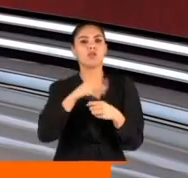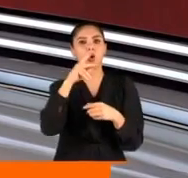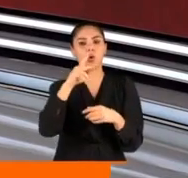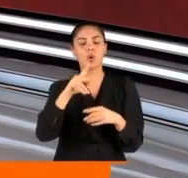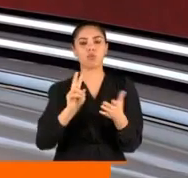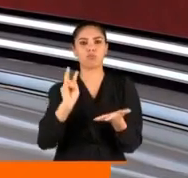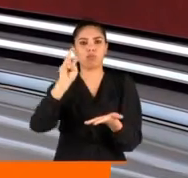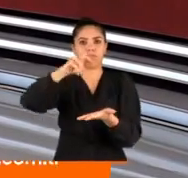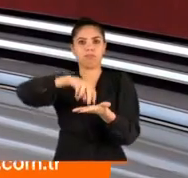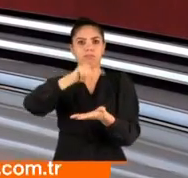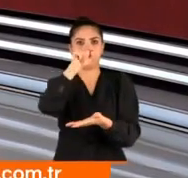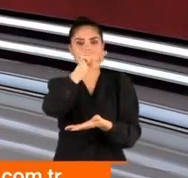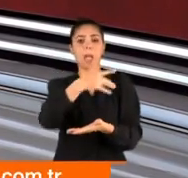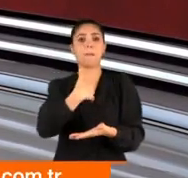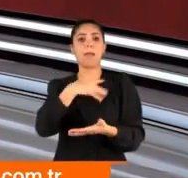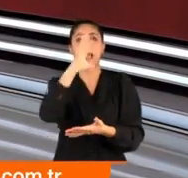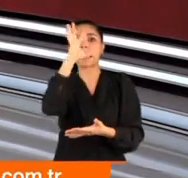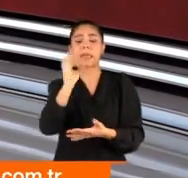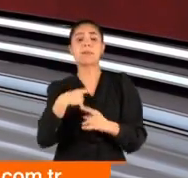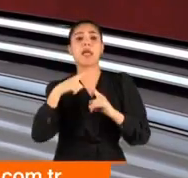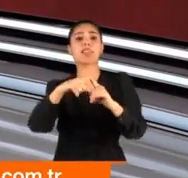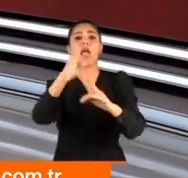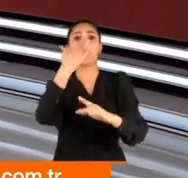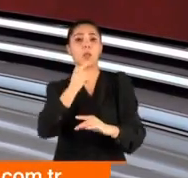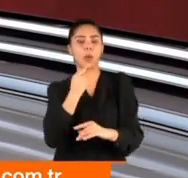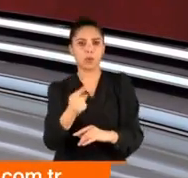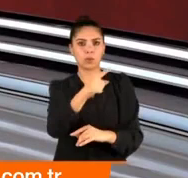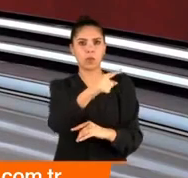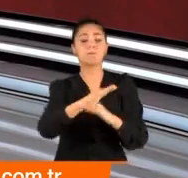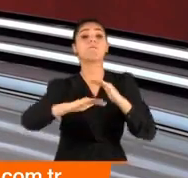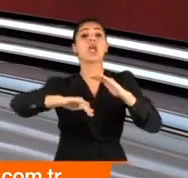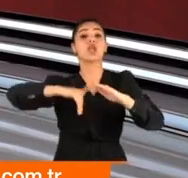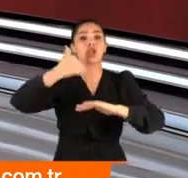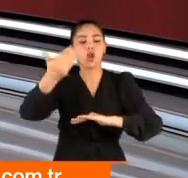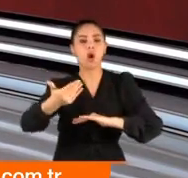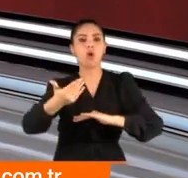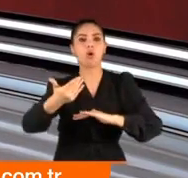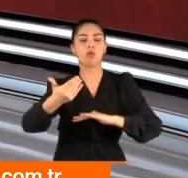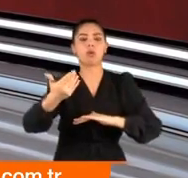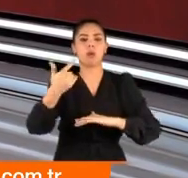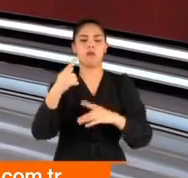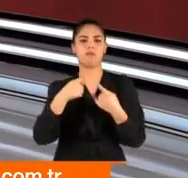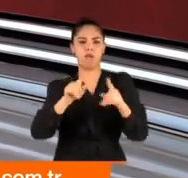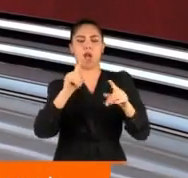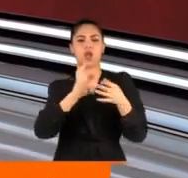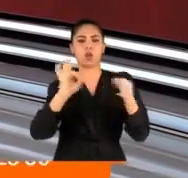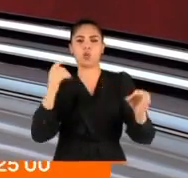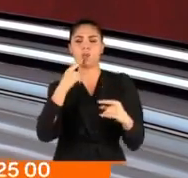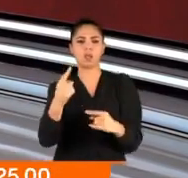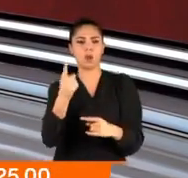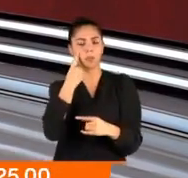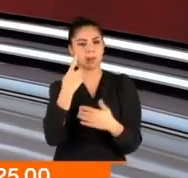Genel Başkan çıktı kürsüye. Önce ben hiç kimseyi tehdit etmedim dedi. Ama sonrasında tam aksi yönde bir cümle kurdu.